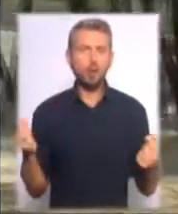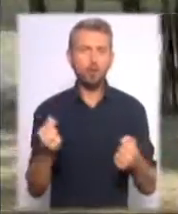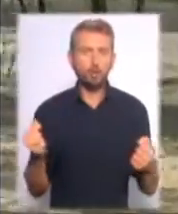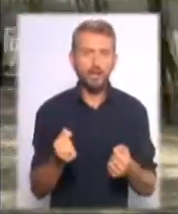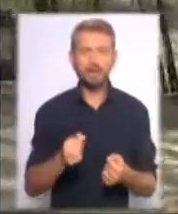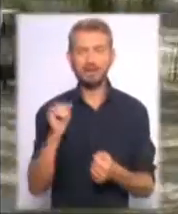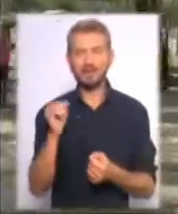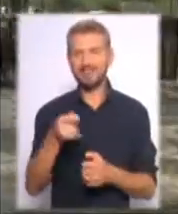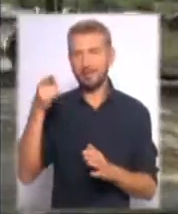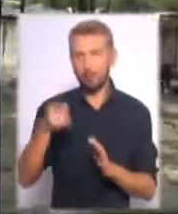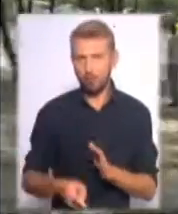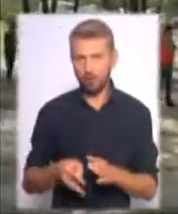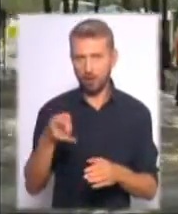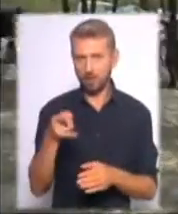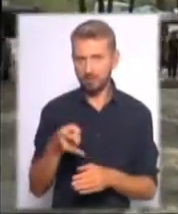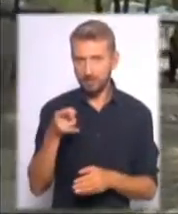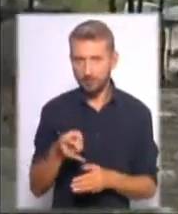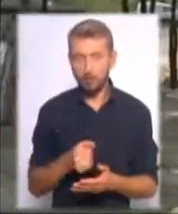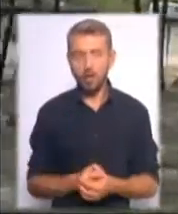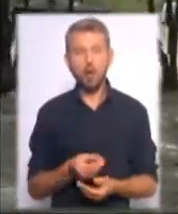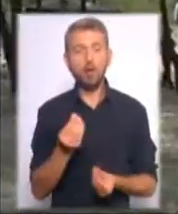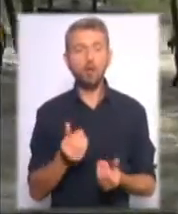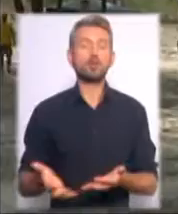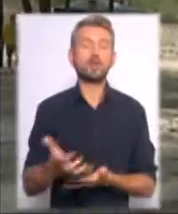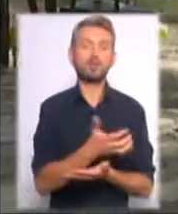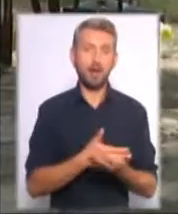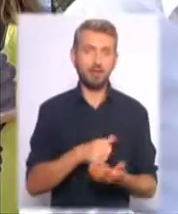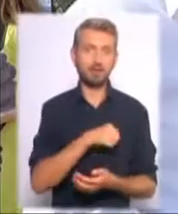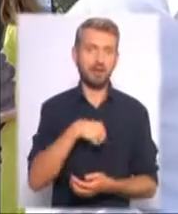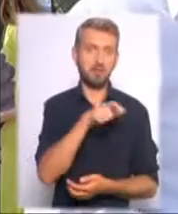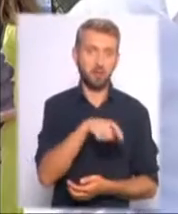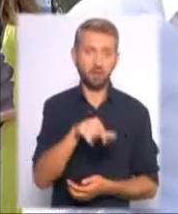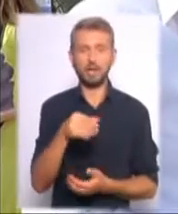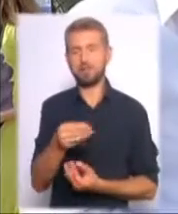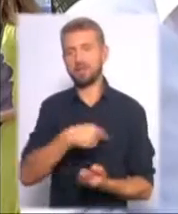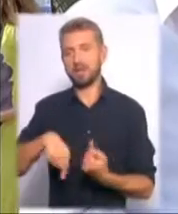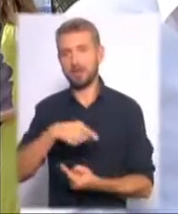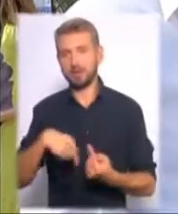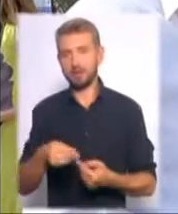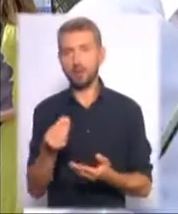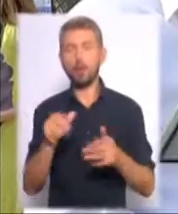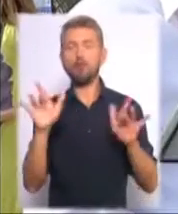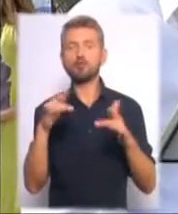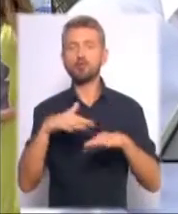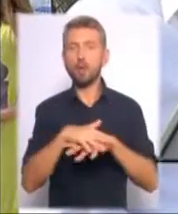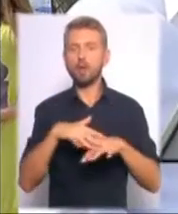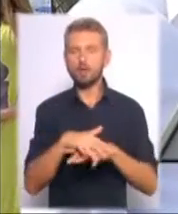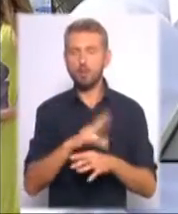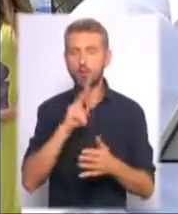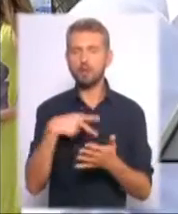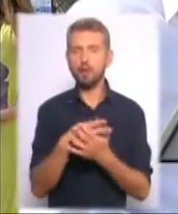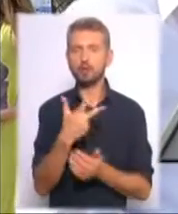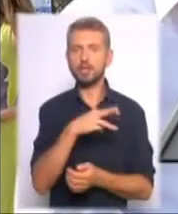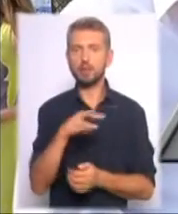автівку. Кошти на проведення робіт збирали як небайдужі столичани, так і підприємці. Косторгам передбачено 3 мільйона 790 тисяч